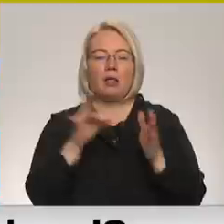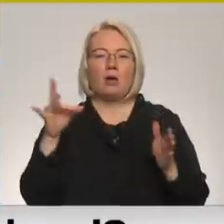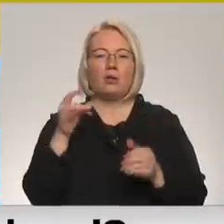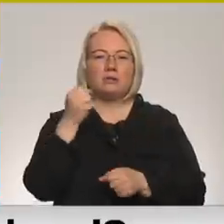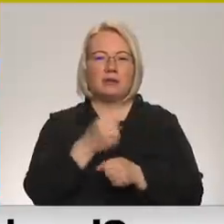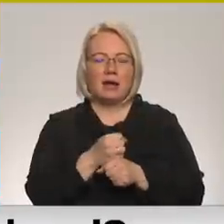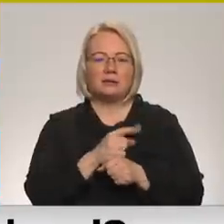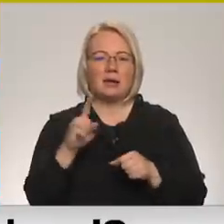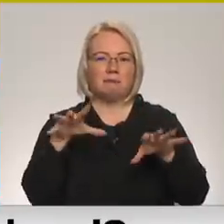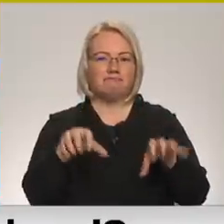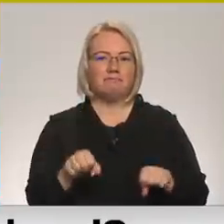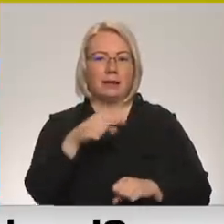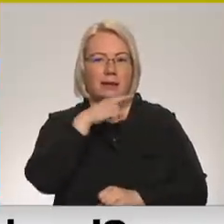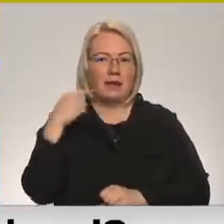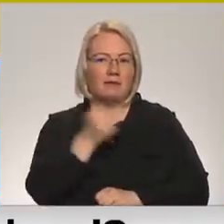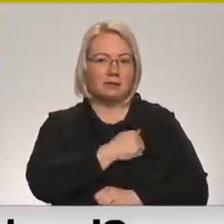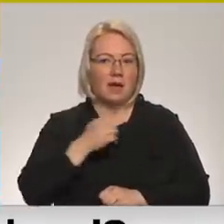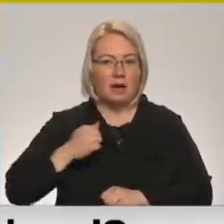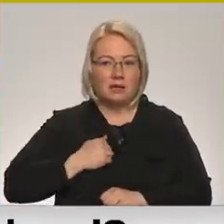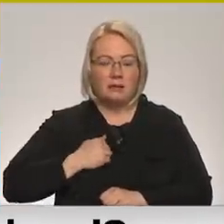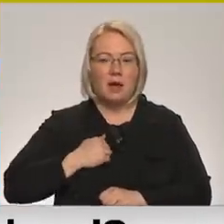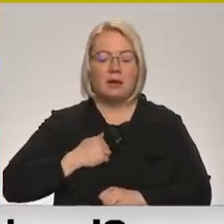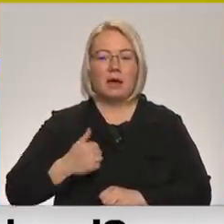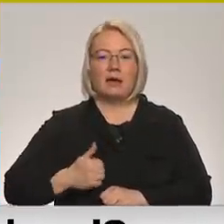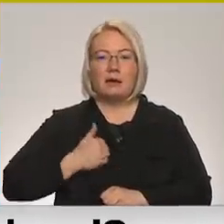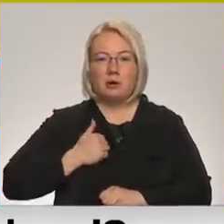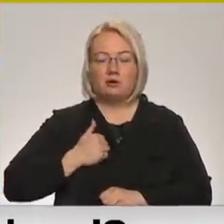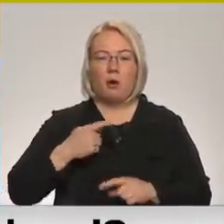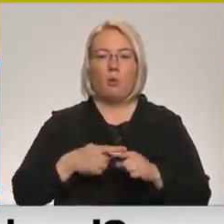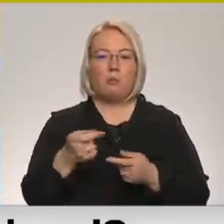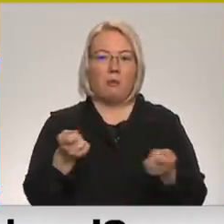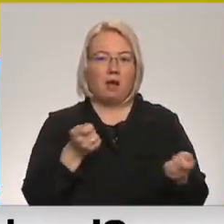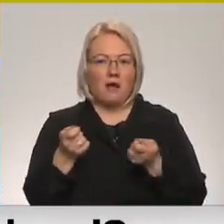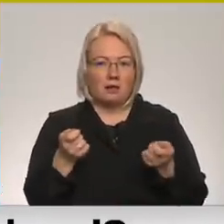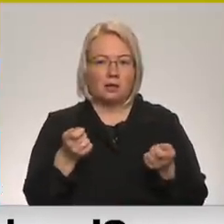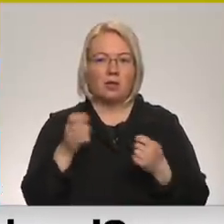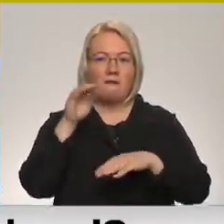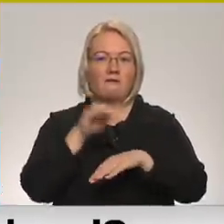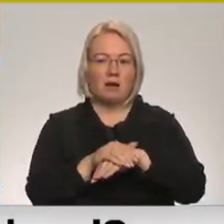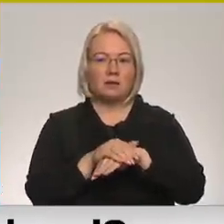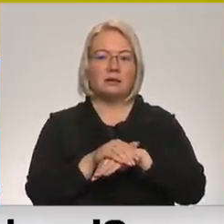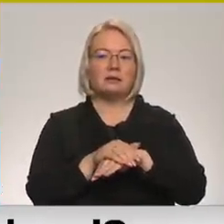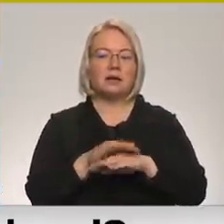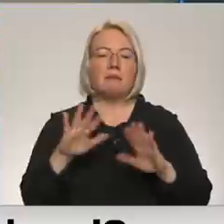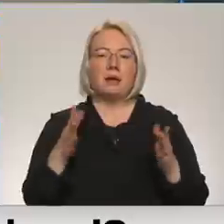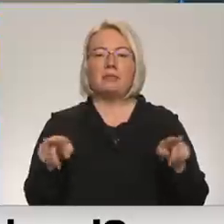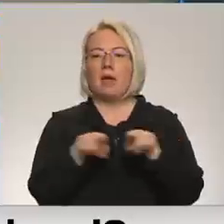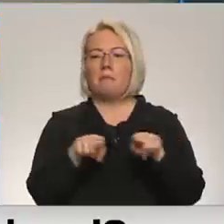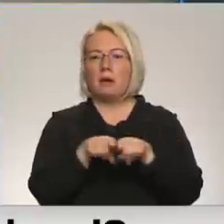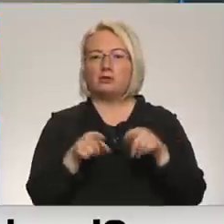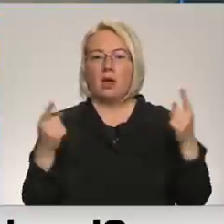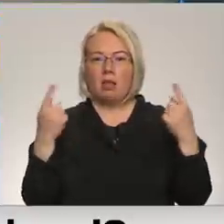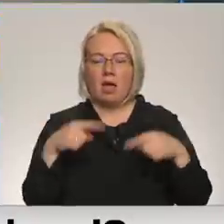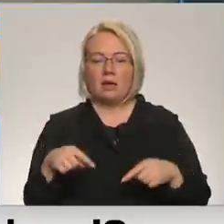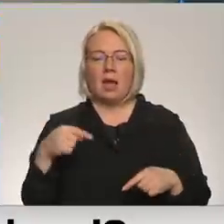Krievijas karaspēka īpašumā, pārvaldīšanā faktiskā, bet pašā laikā es